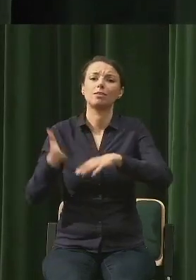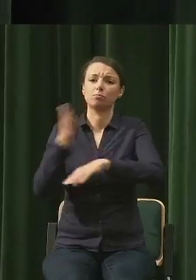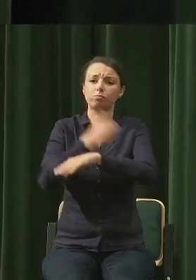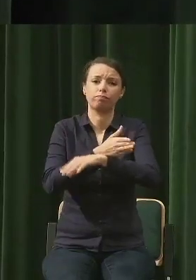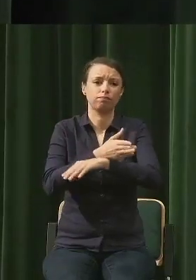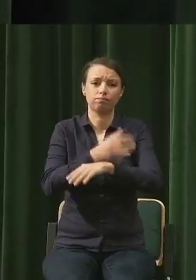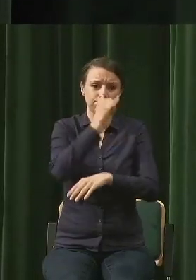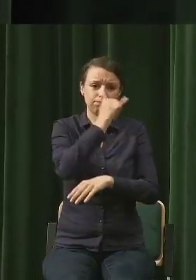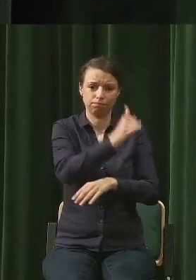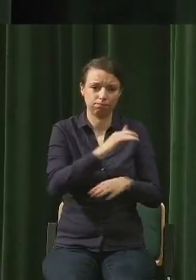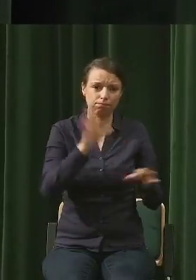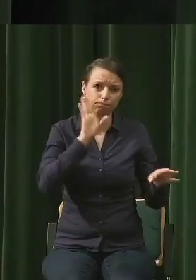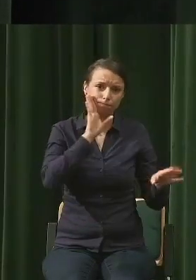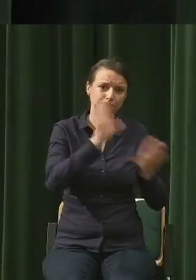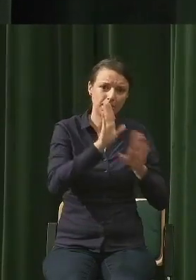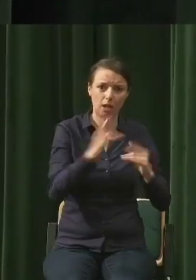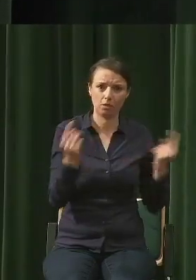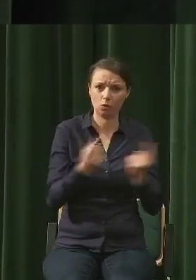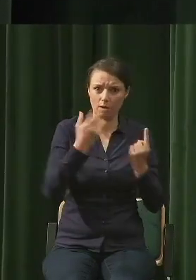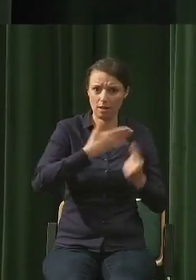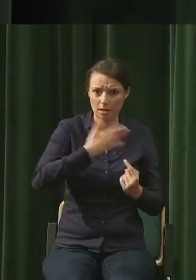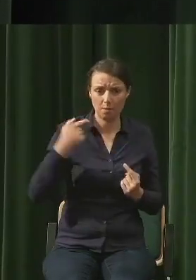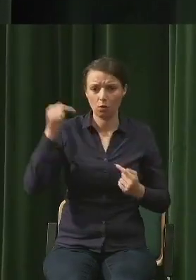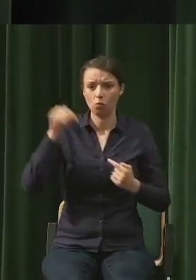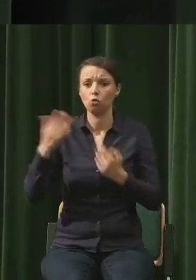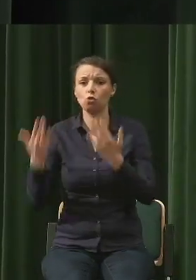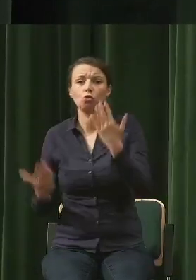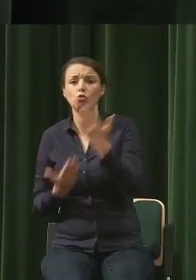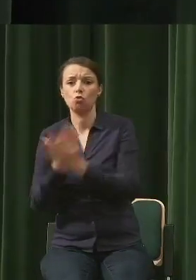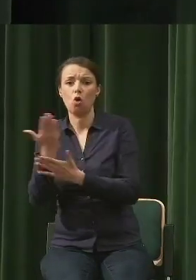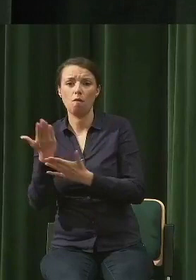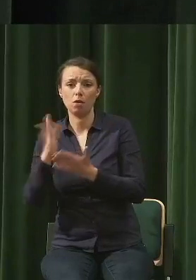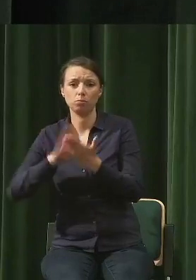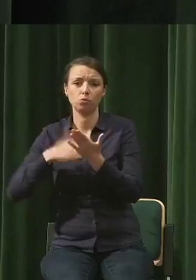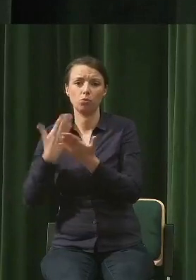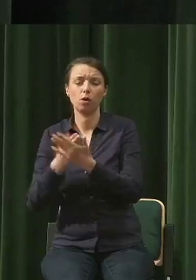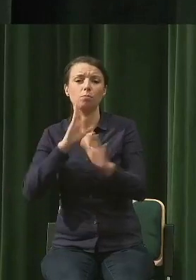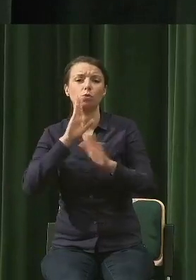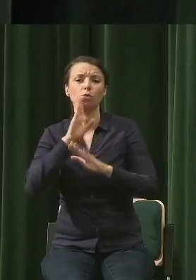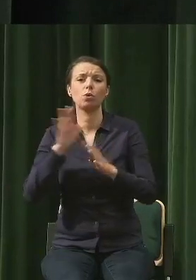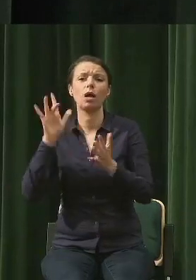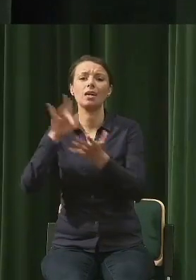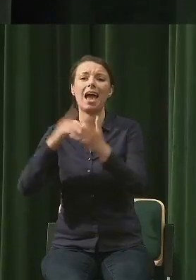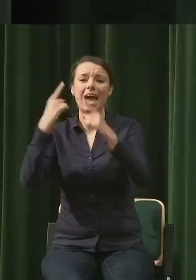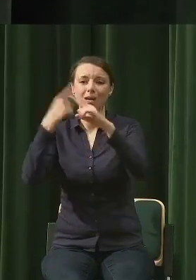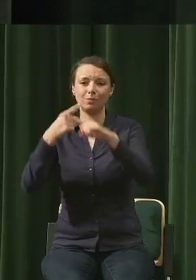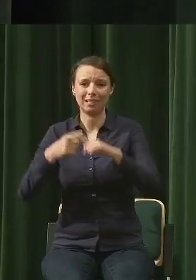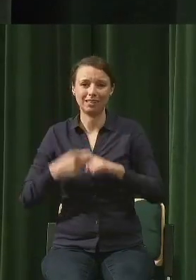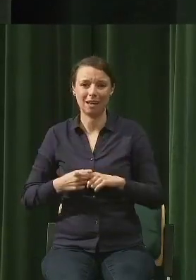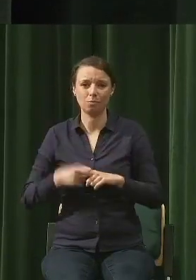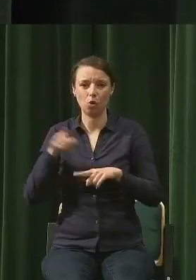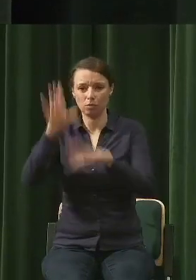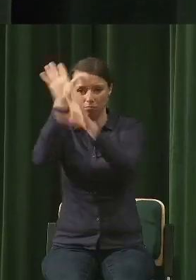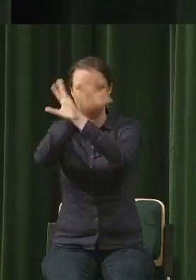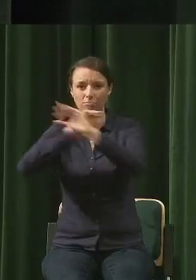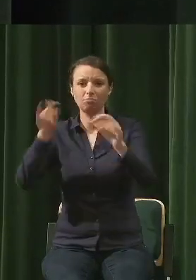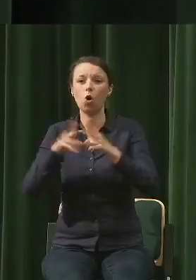gospodarowania. Przykładem takiego nowego modelu jest to, co ogłosił Amsterdam w trakcie kryzysu, czyli